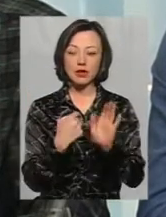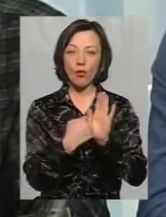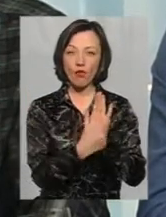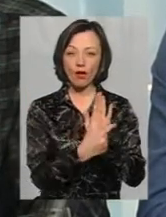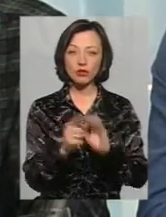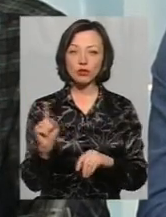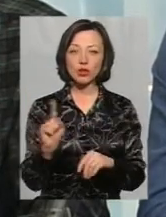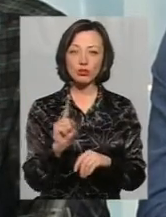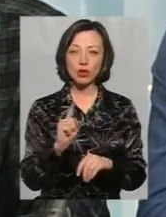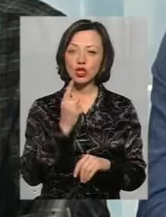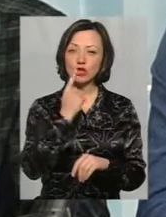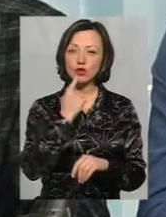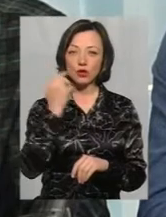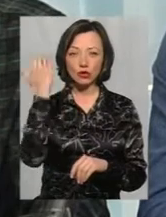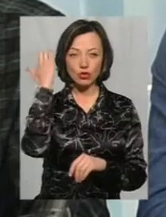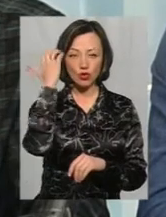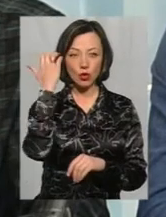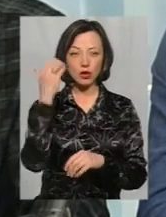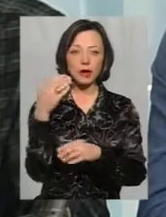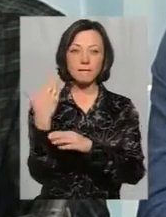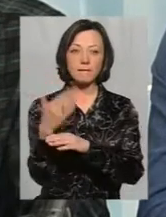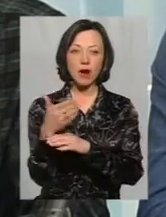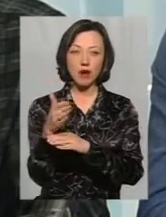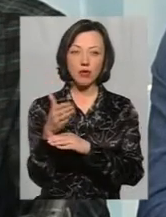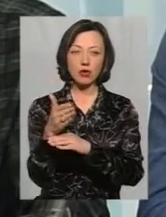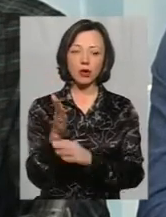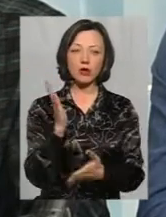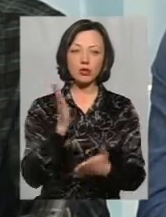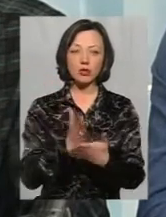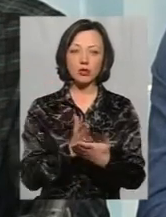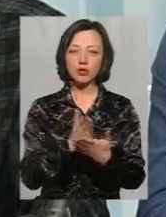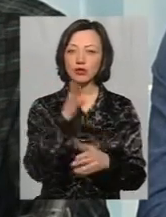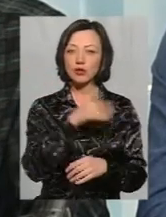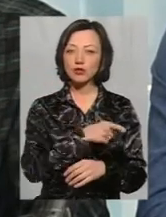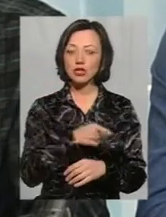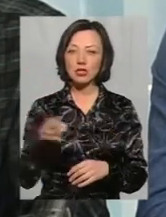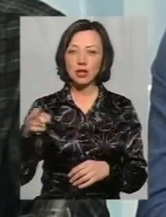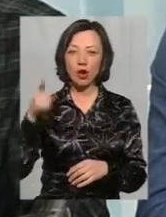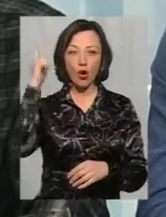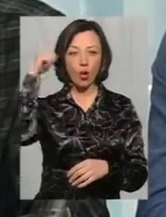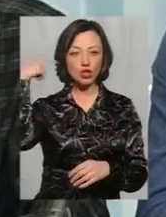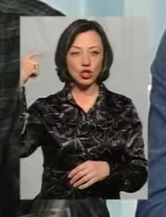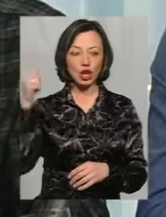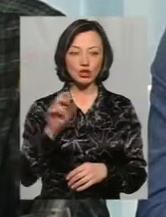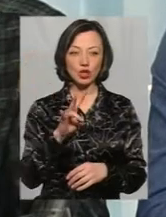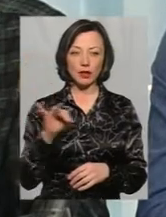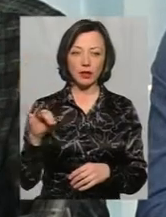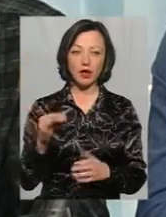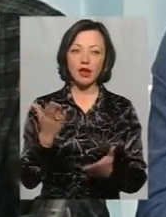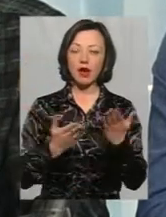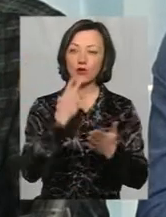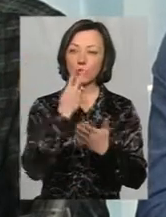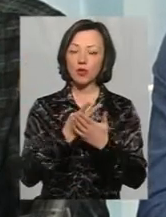-чорний прапор простежується уже в часи Козаччини. Принаймні, якщо ми